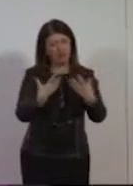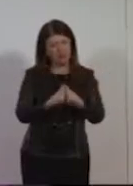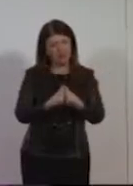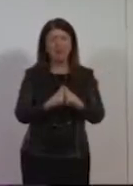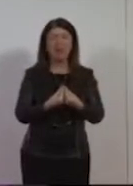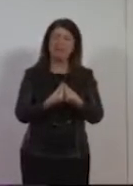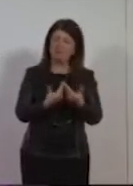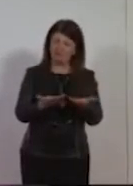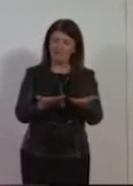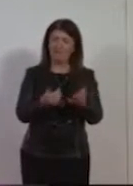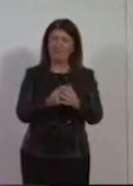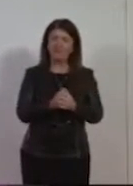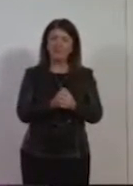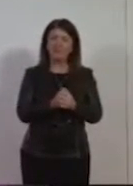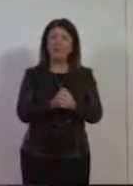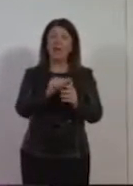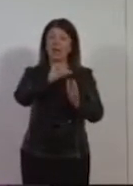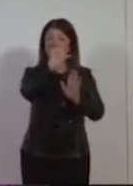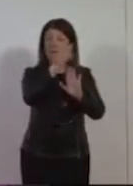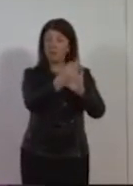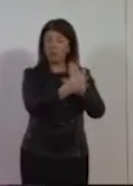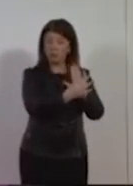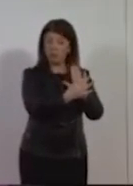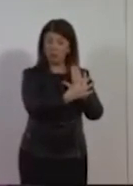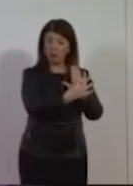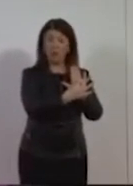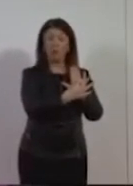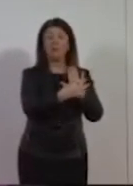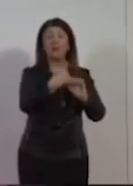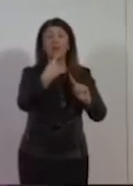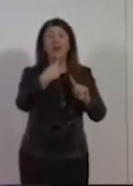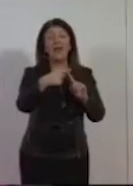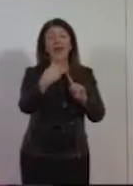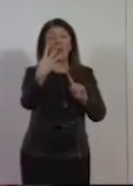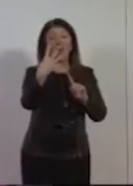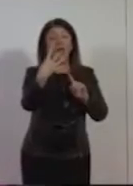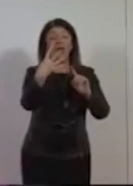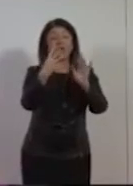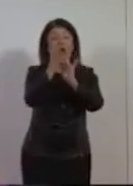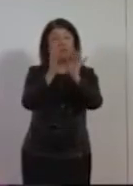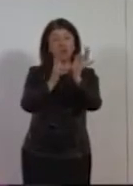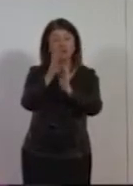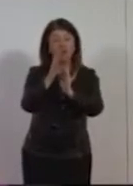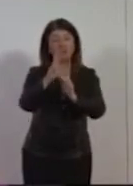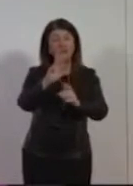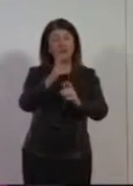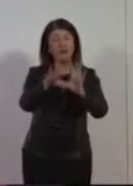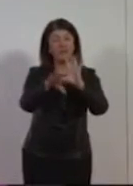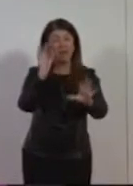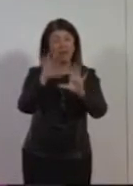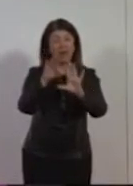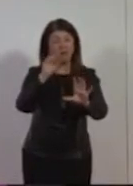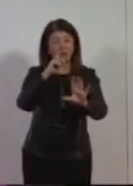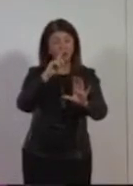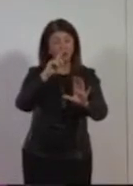da un primo punto, il 4 dicembre con il referendum abbiamo subito un colpo, ma questo